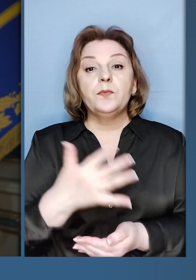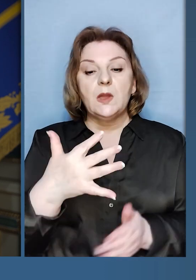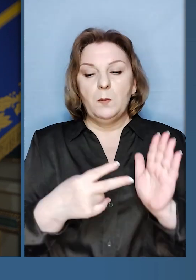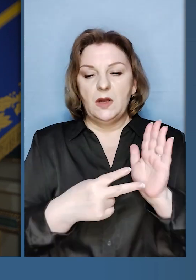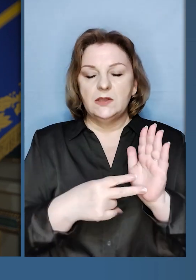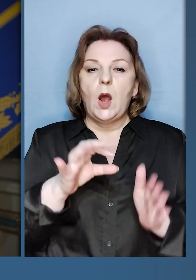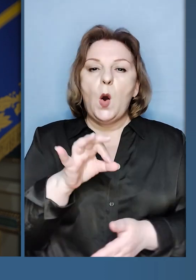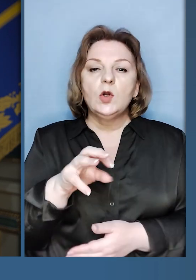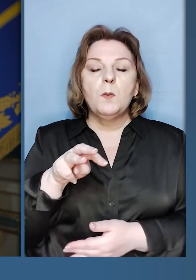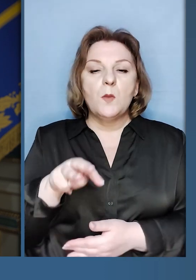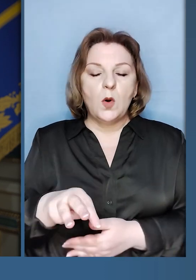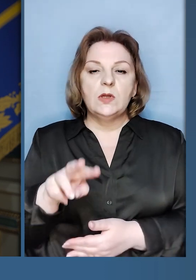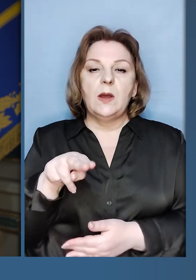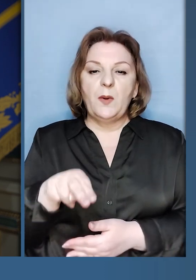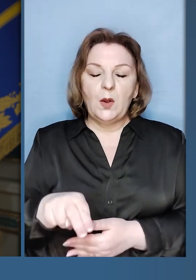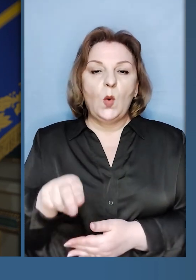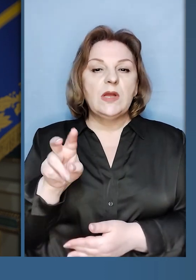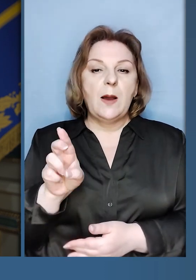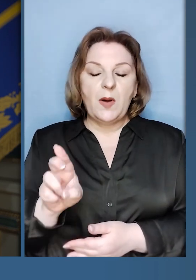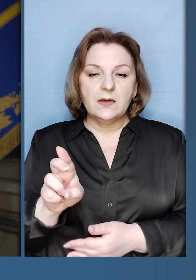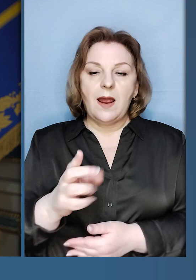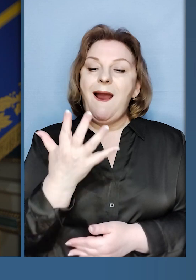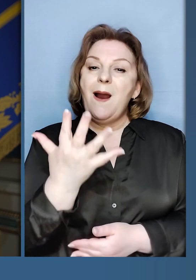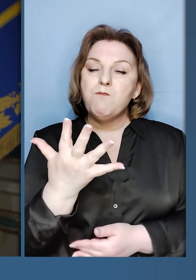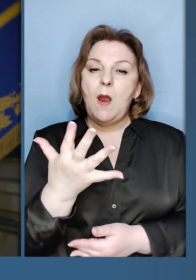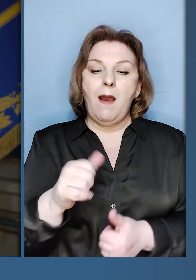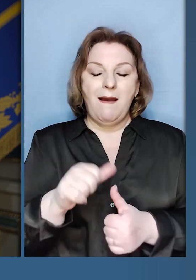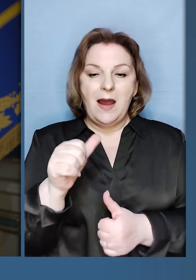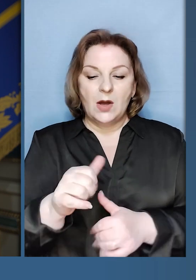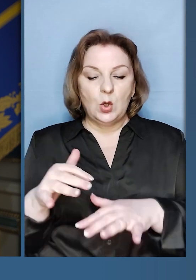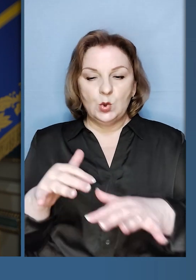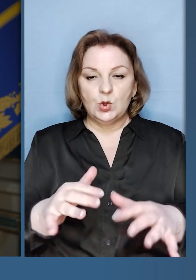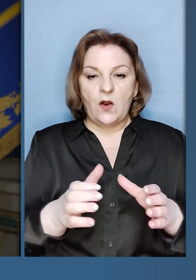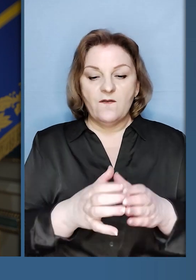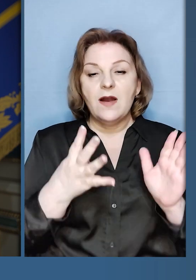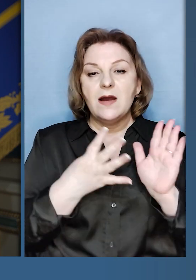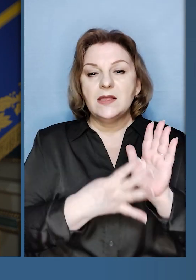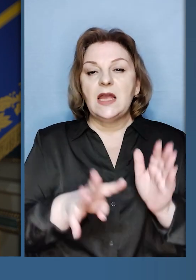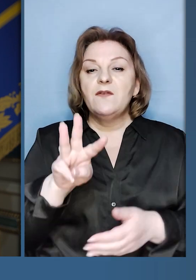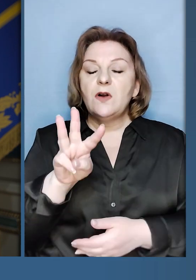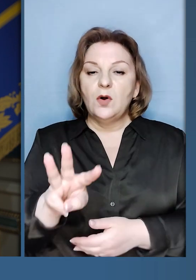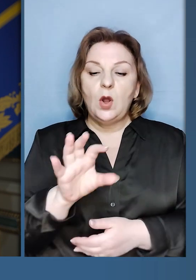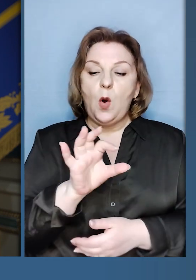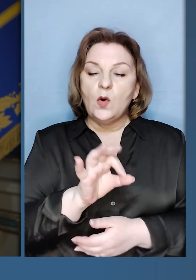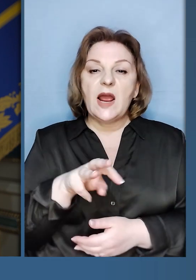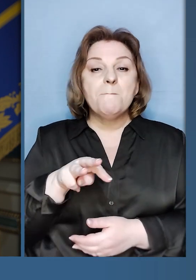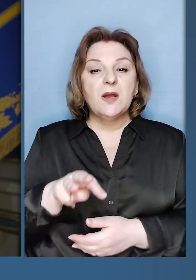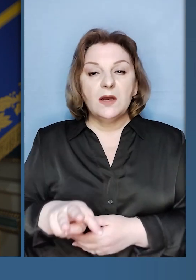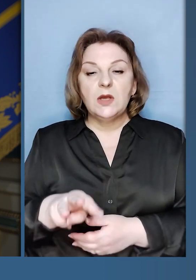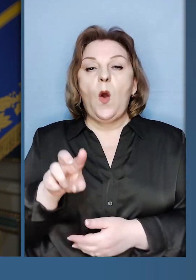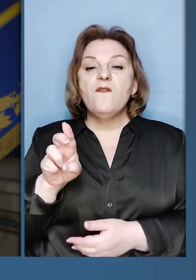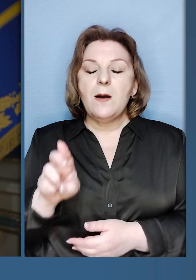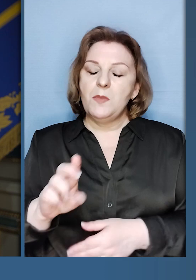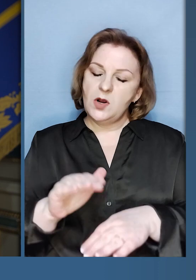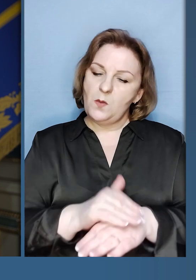цей тиждень. 57-ма окрема мотопіхотна бригада, 5-та окрема штурмова бригада і 93-та